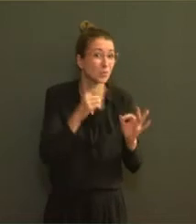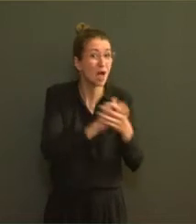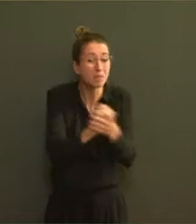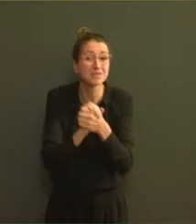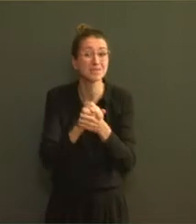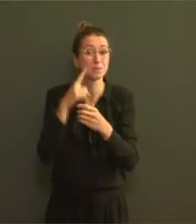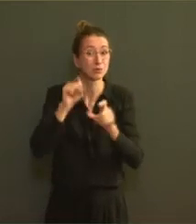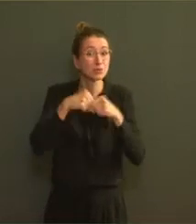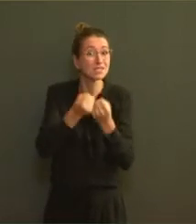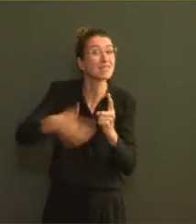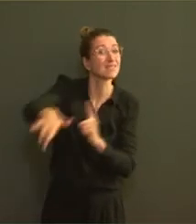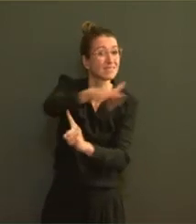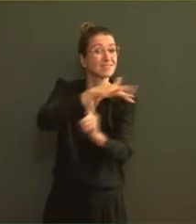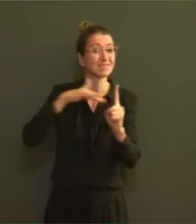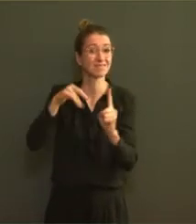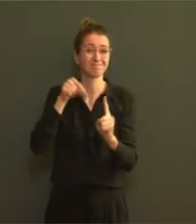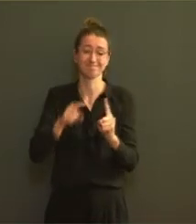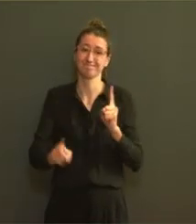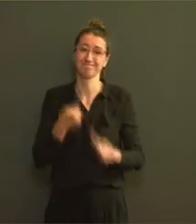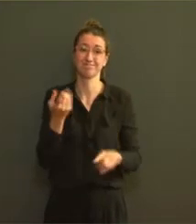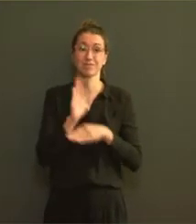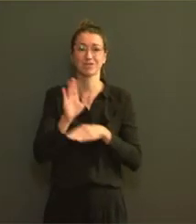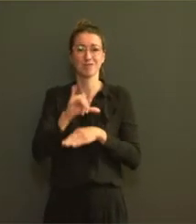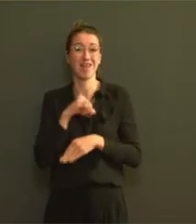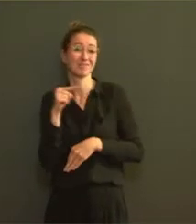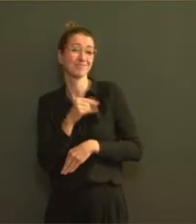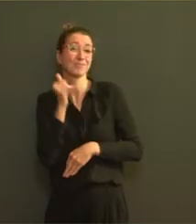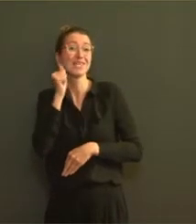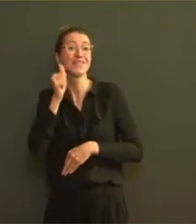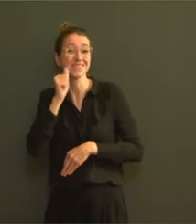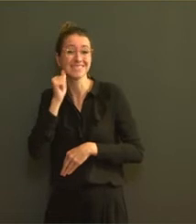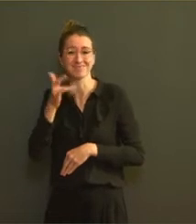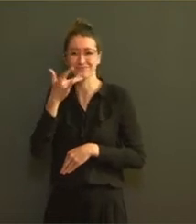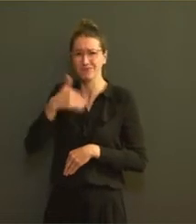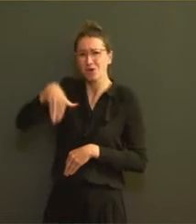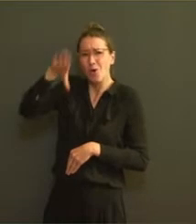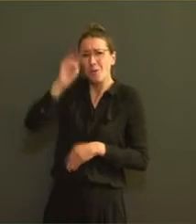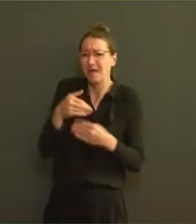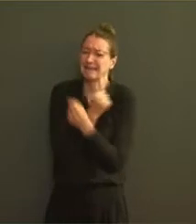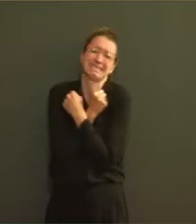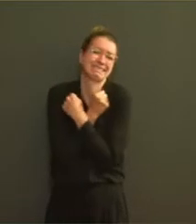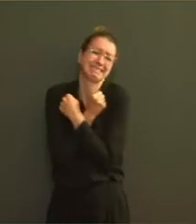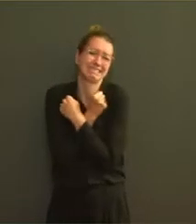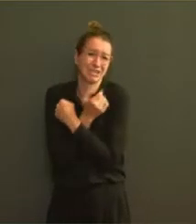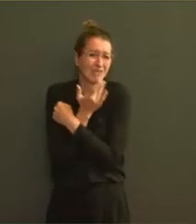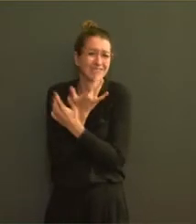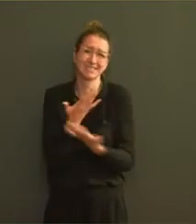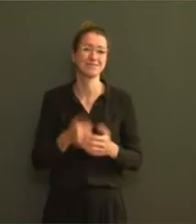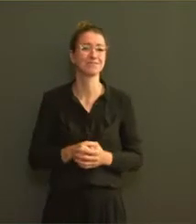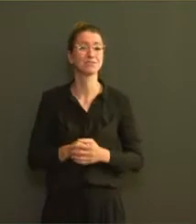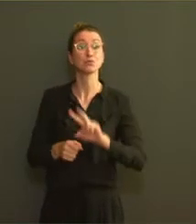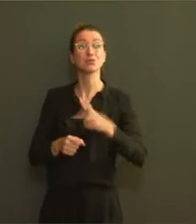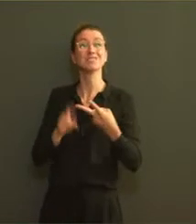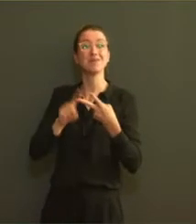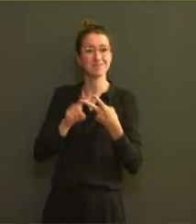Une petite fille qui veut pouvoir très vite reprendre sa grand-mère dans ses bras, la fan de concert qu'on a vu dans la vidéo juste avant,